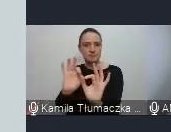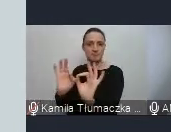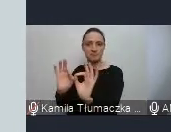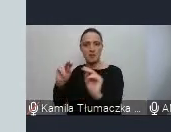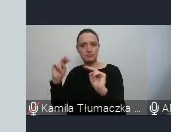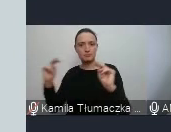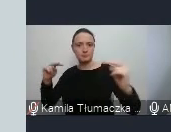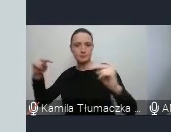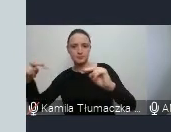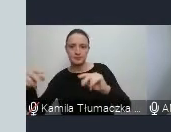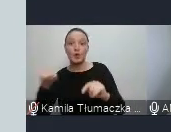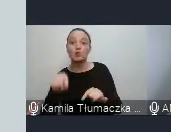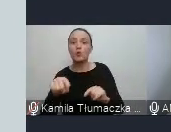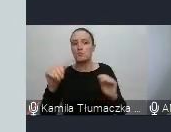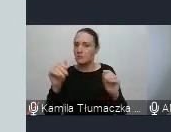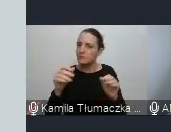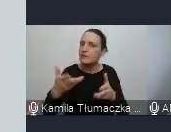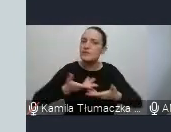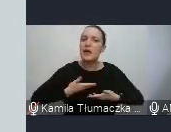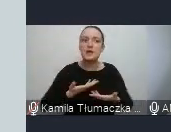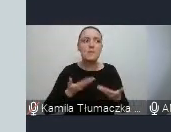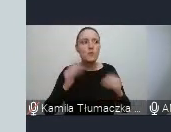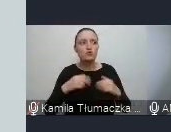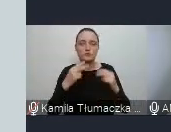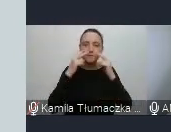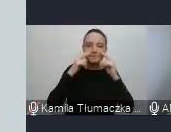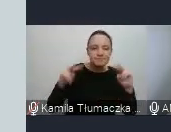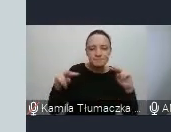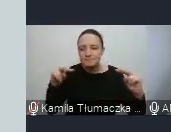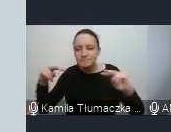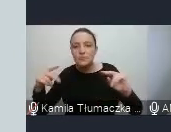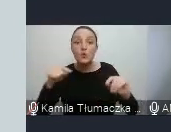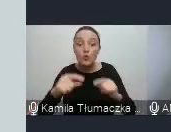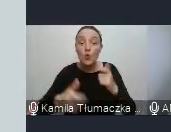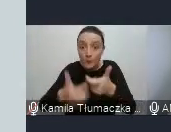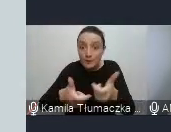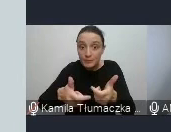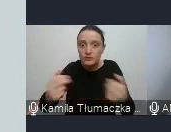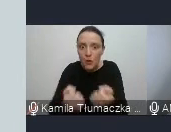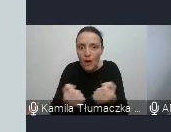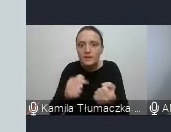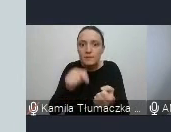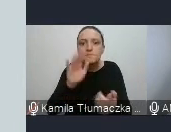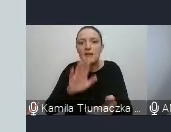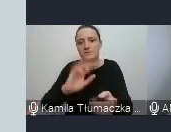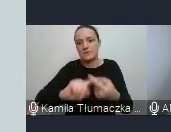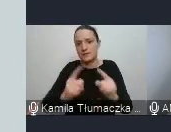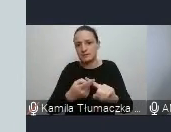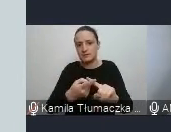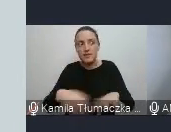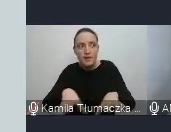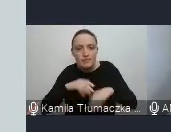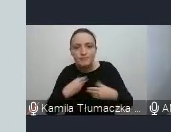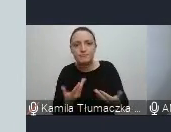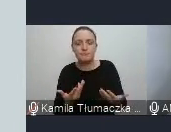dając takie możliwość spojrzenia, czy to, co robimy, ma rzeczywiście sens, czy przynosi